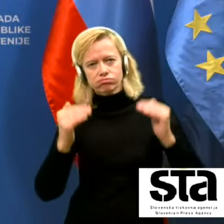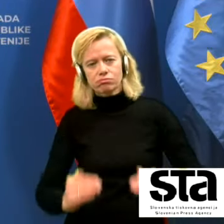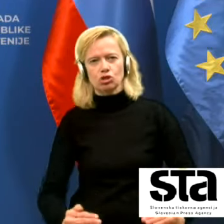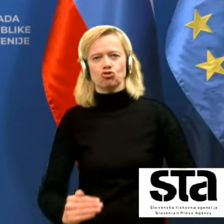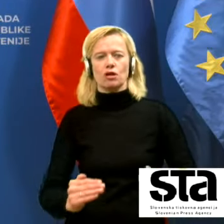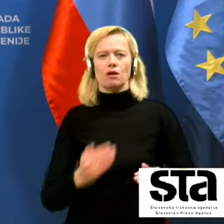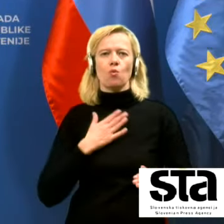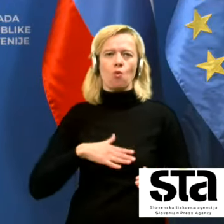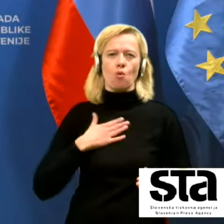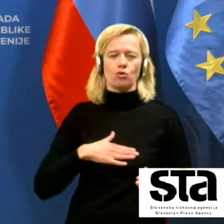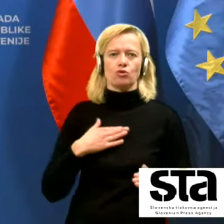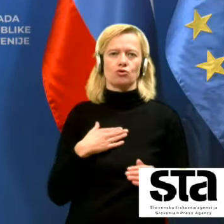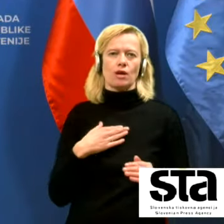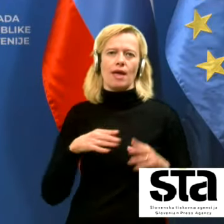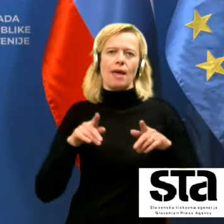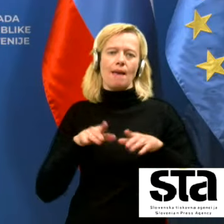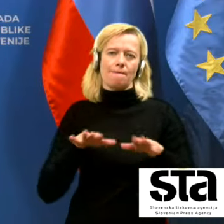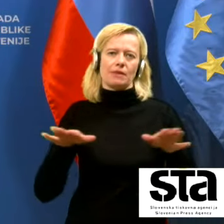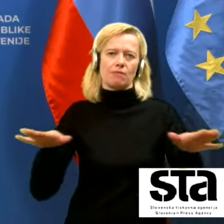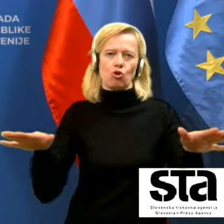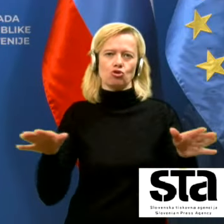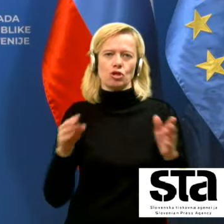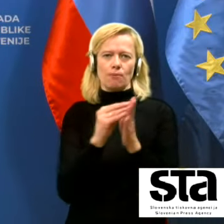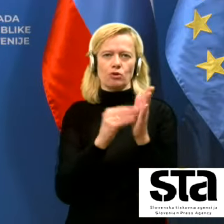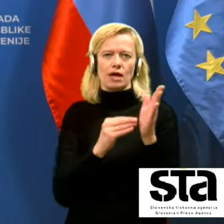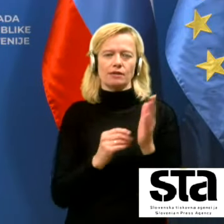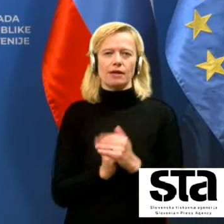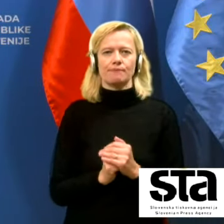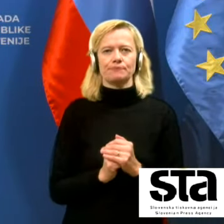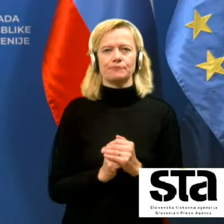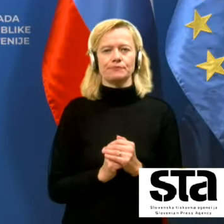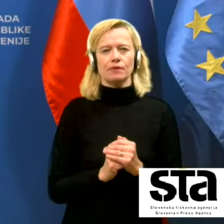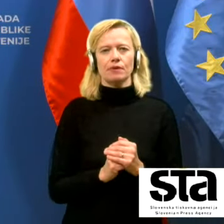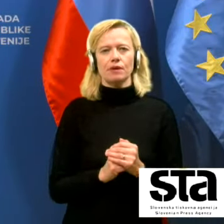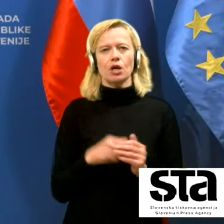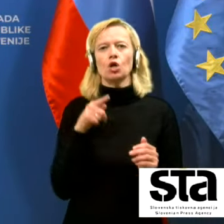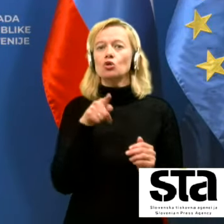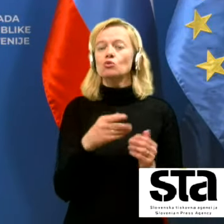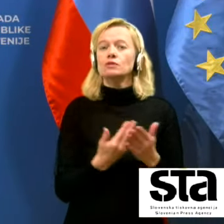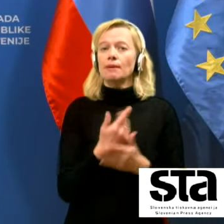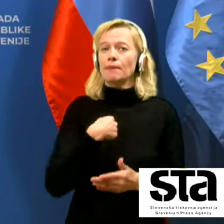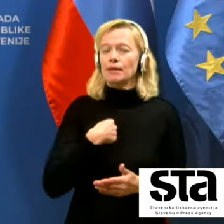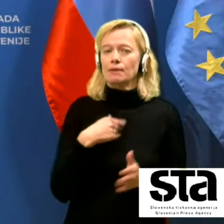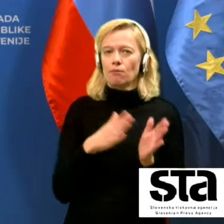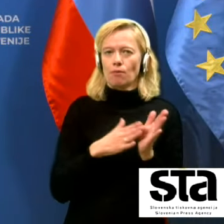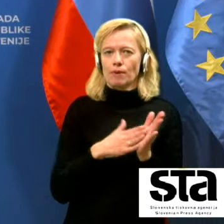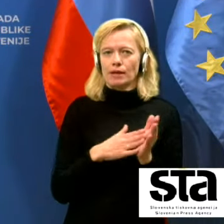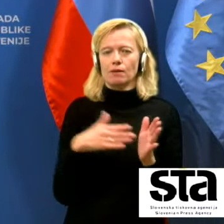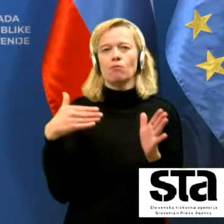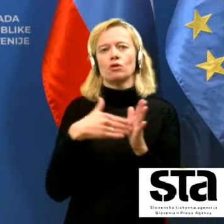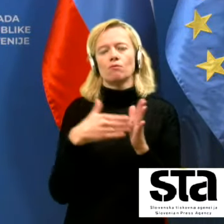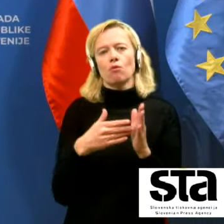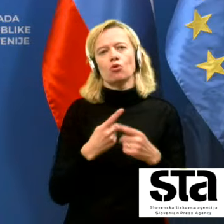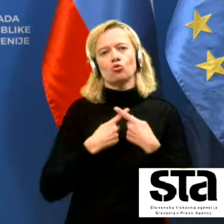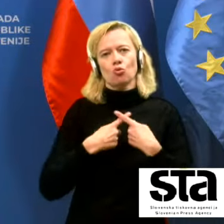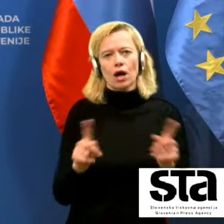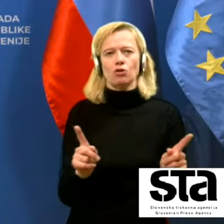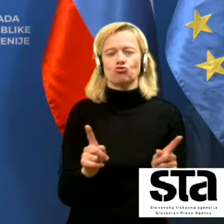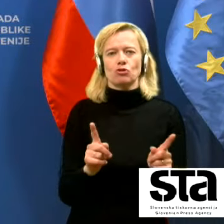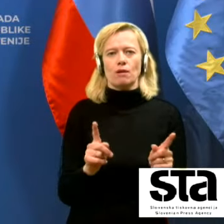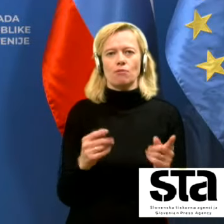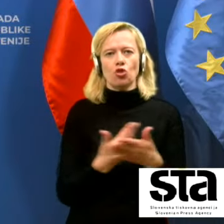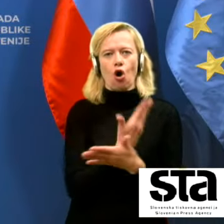pravi na ugodnejše epidemiološke podatke. To pa zame pomeni sveda tudi potrebo po drugačnem ali pa novem